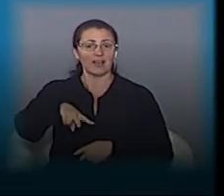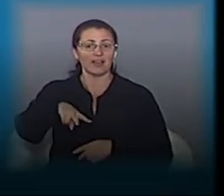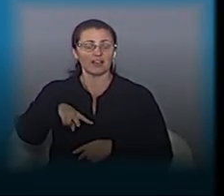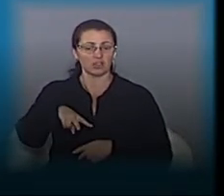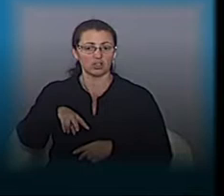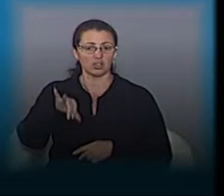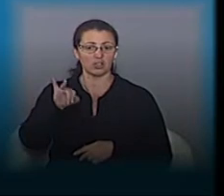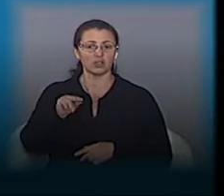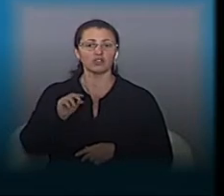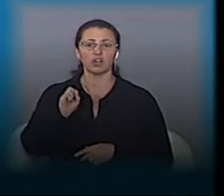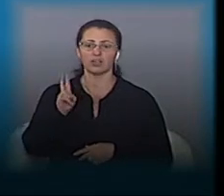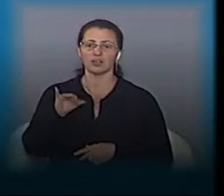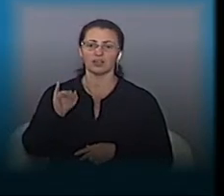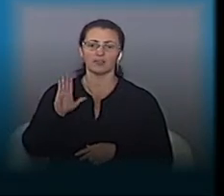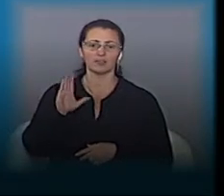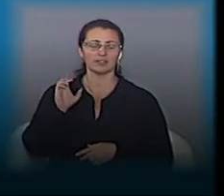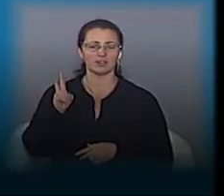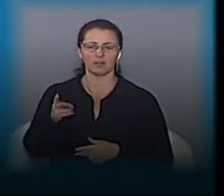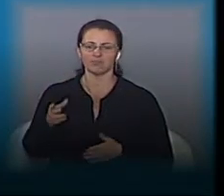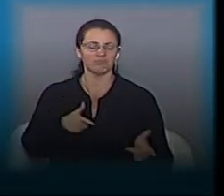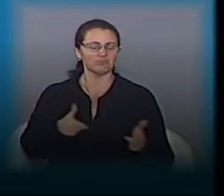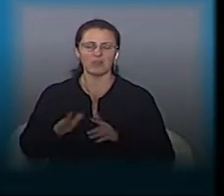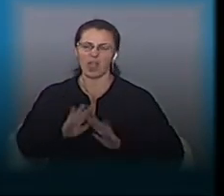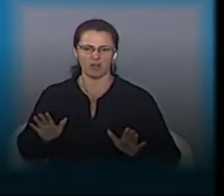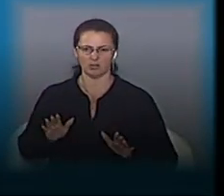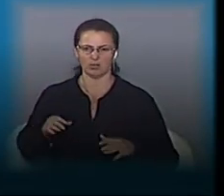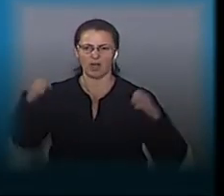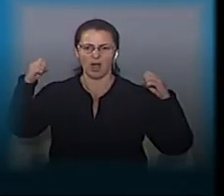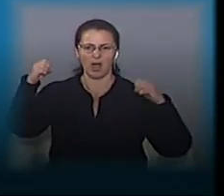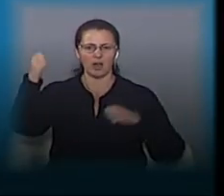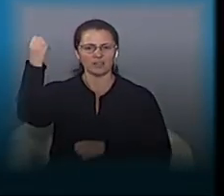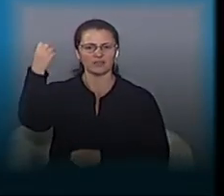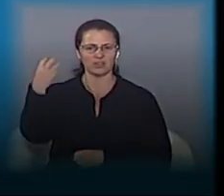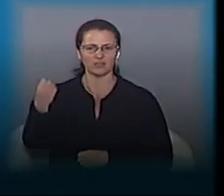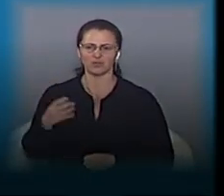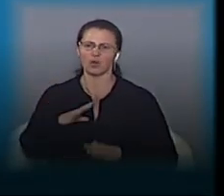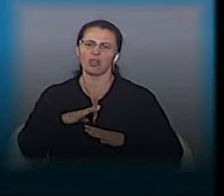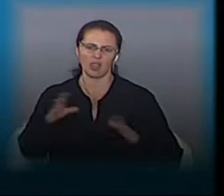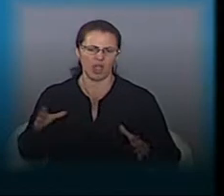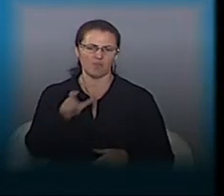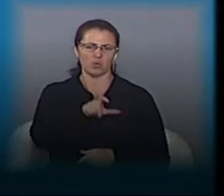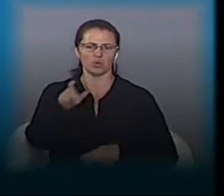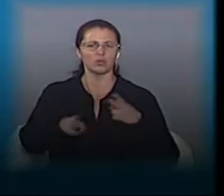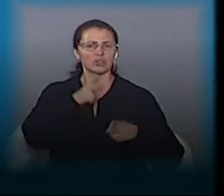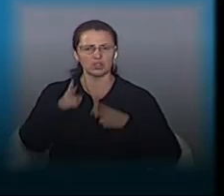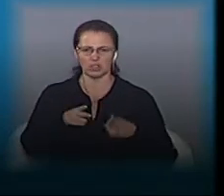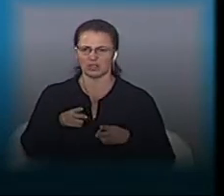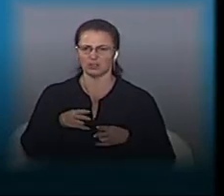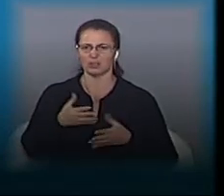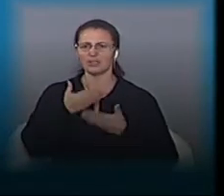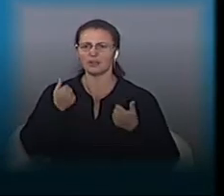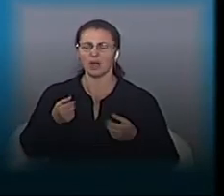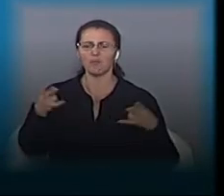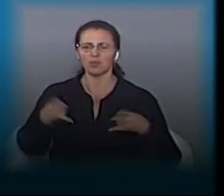готову до експлуатації. Вона була запущена, там світлофорів не було, люди скаржилися про те, що немає світлофорів, немає потрібної